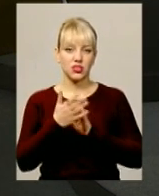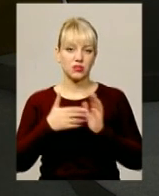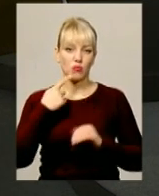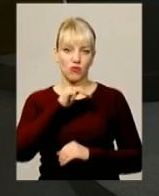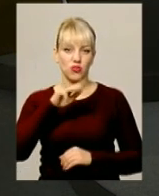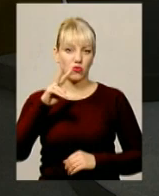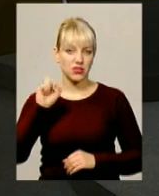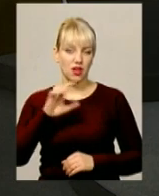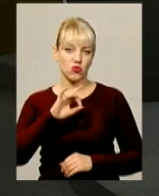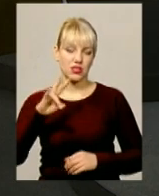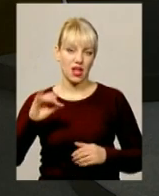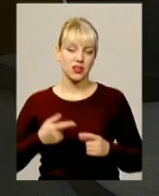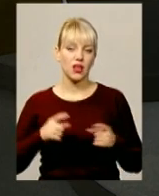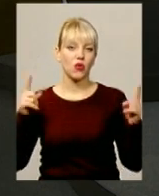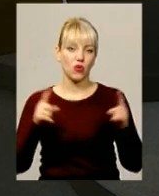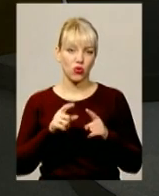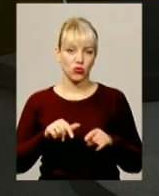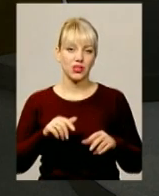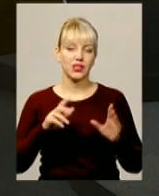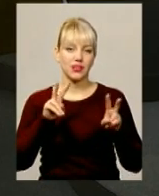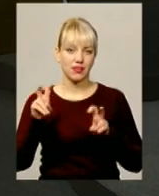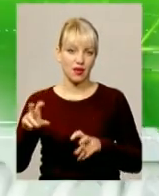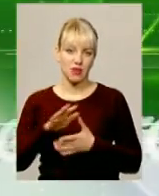Фіновська. Короткий огляд головних тем – далі.